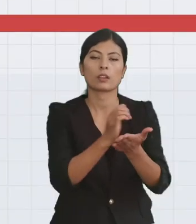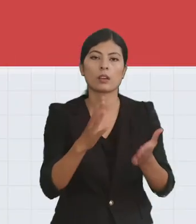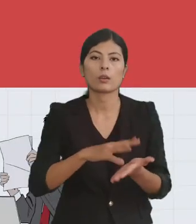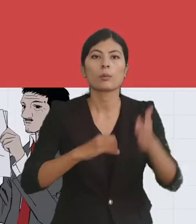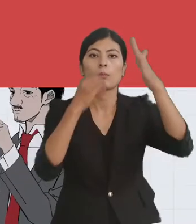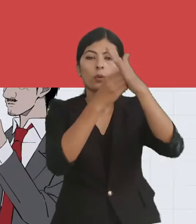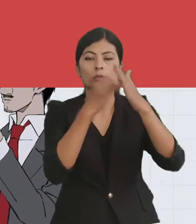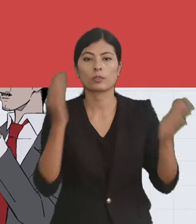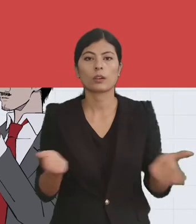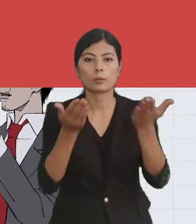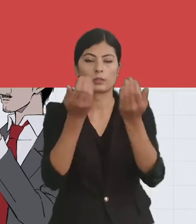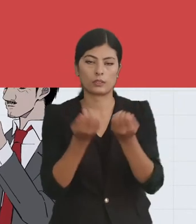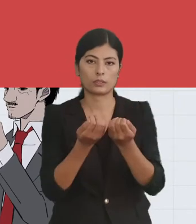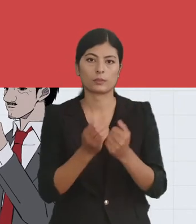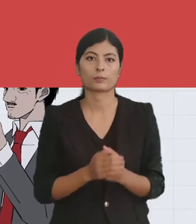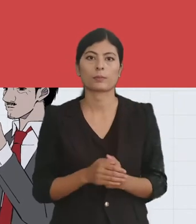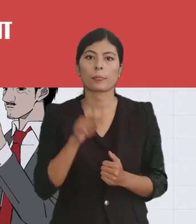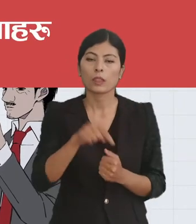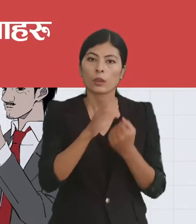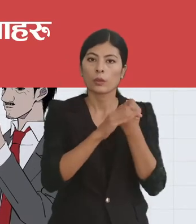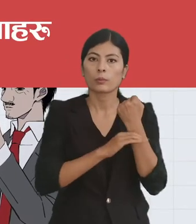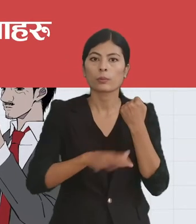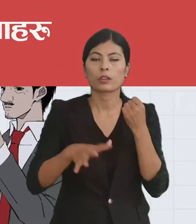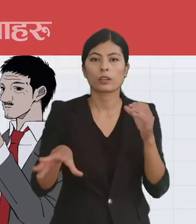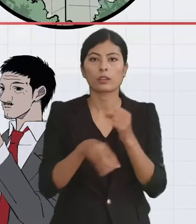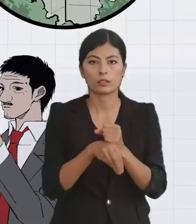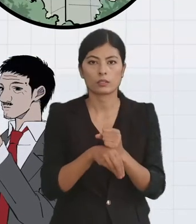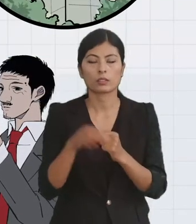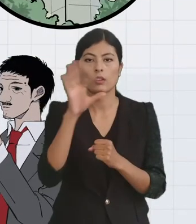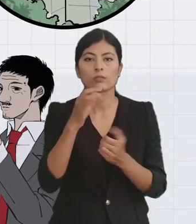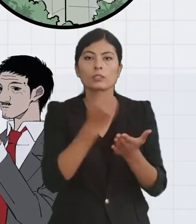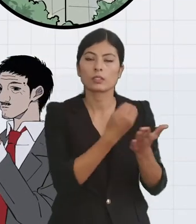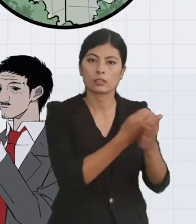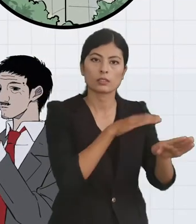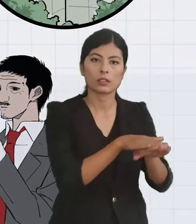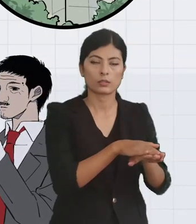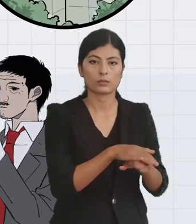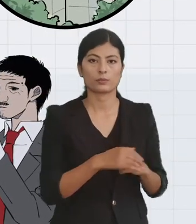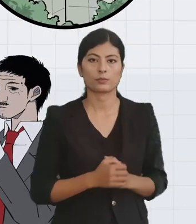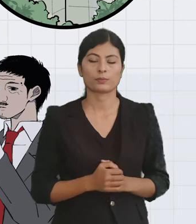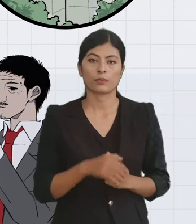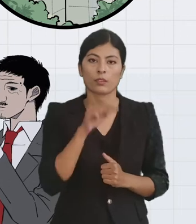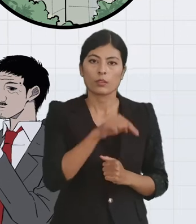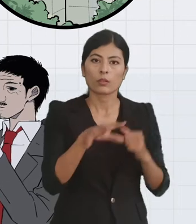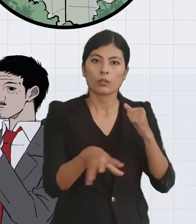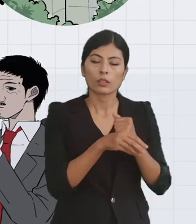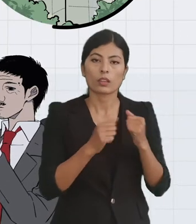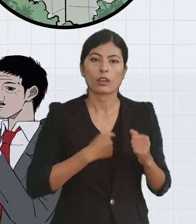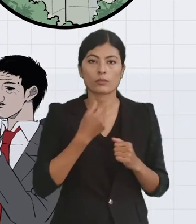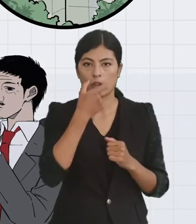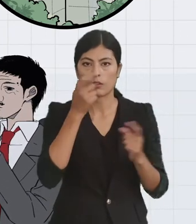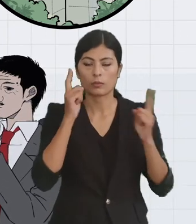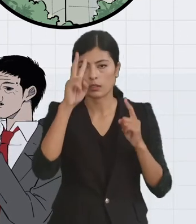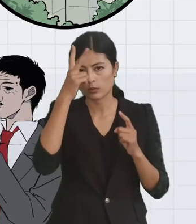प्रेशन प्रणाली अंतर्गत का निकाय सस्ता हरू प्रेशन प्रणाली अंतर्गत आफनों गाउपाली का वा